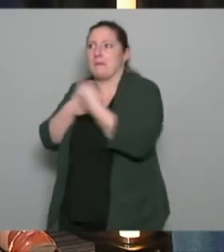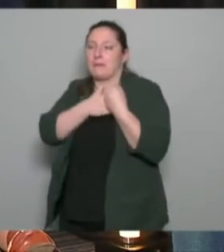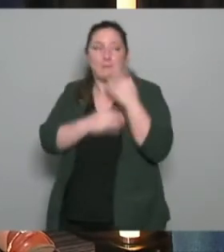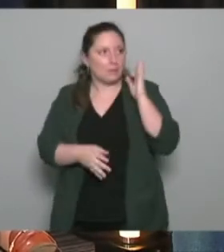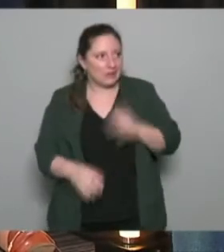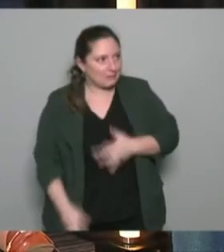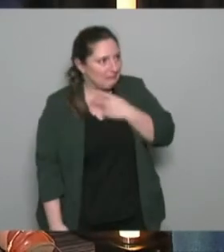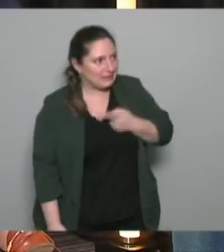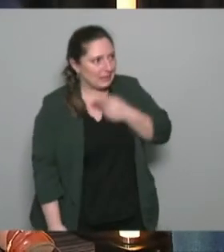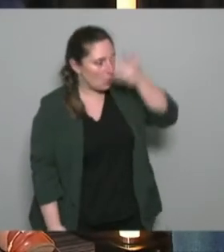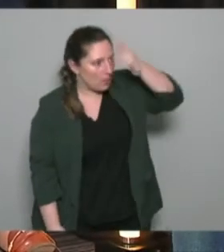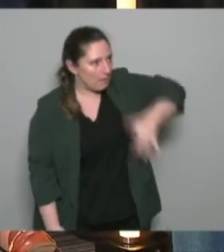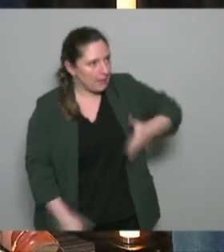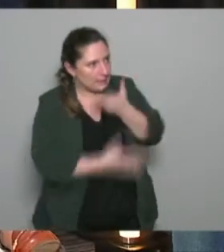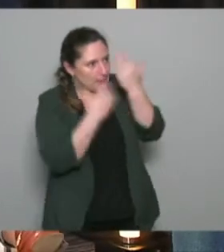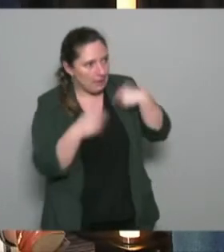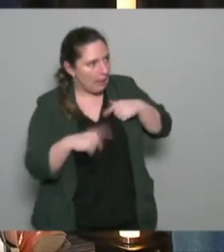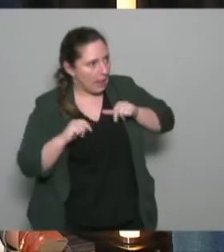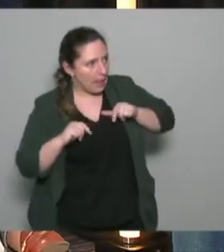on va on va avancer on va construire ensemble quand